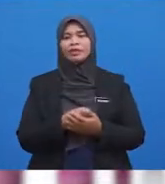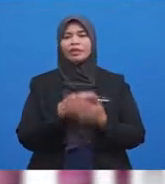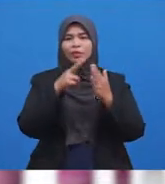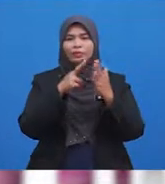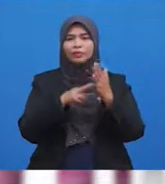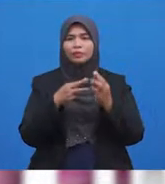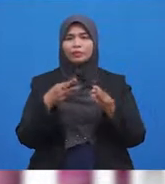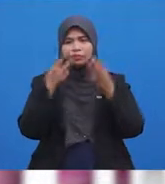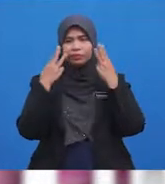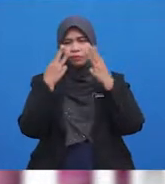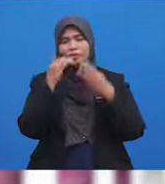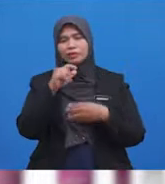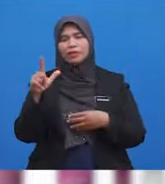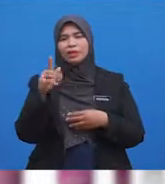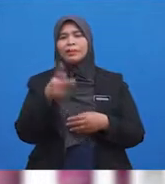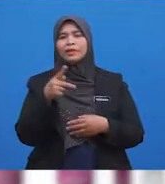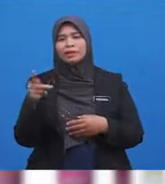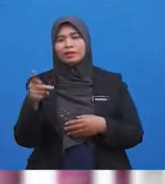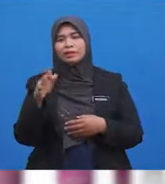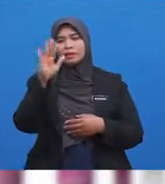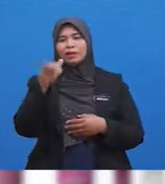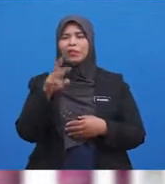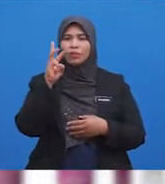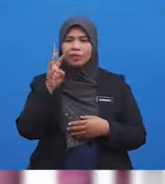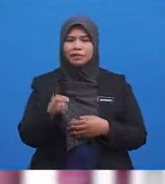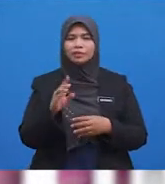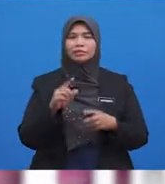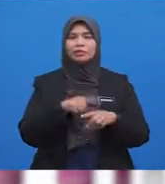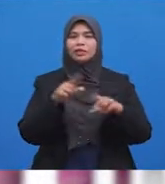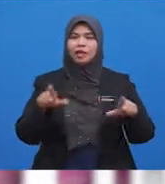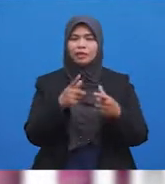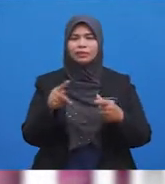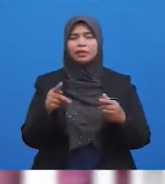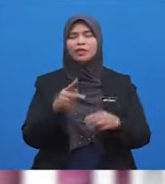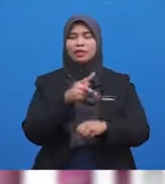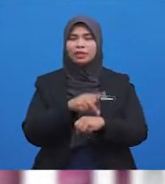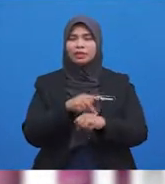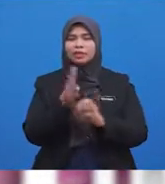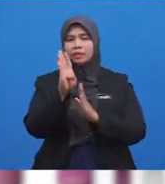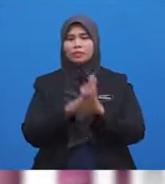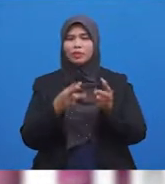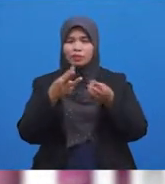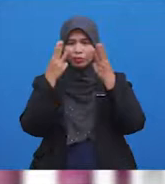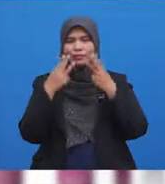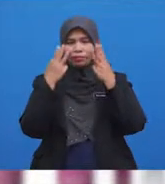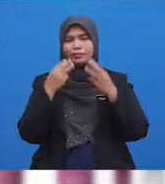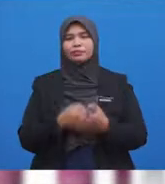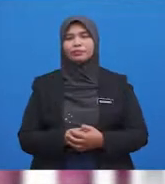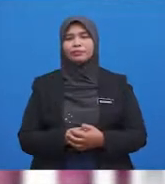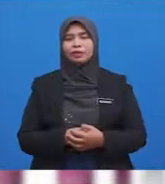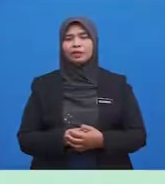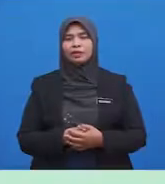Rukun wuduk ialah perkara yang wajib dilakukan ketika berwuduk.